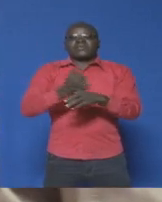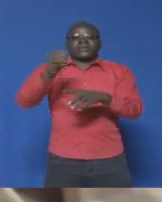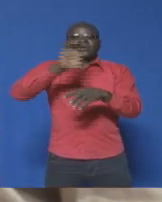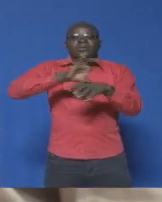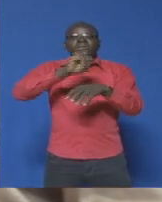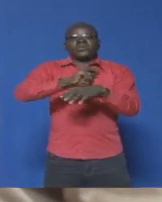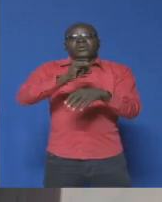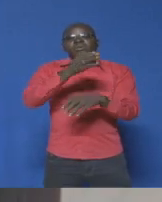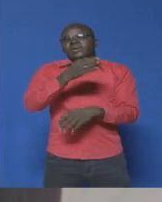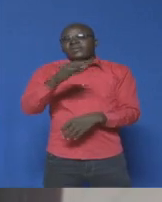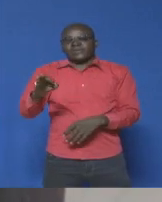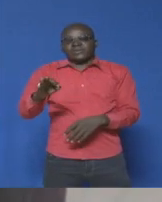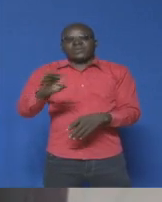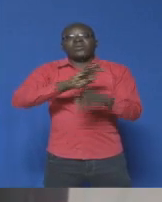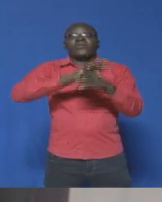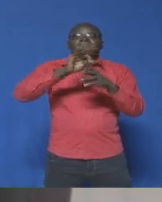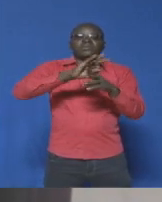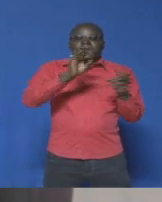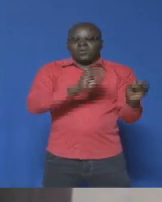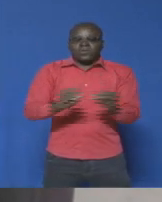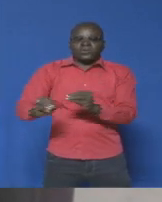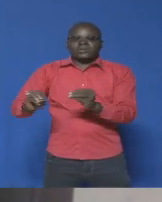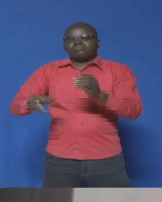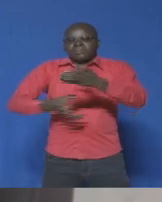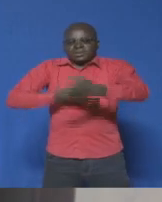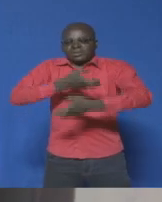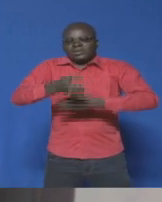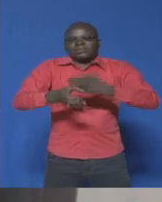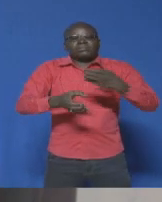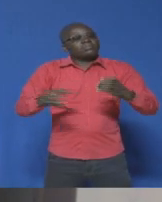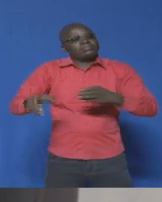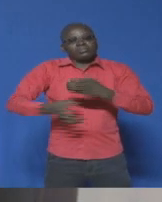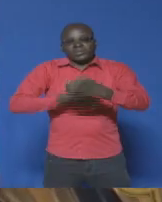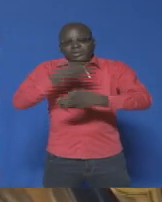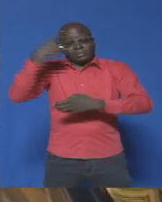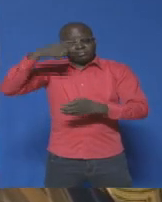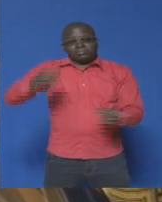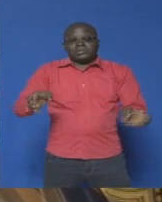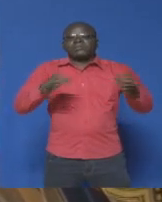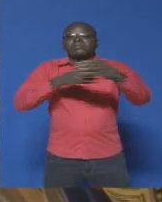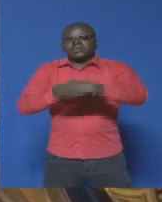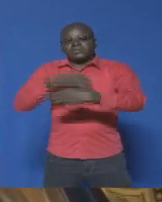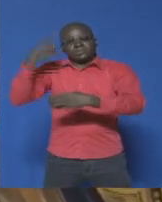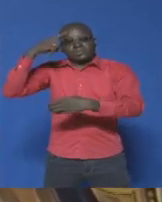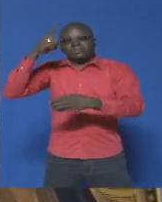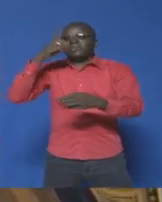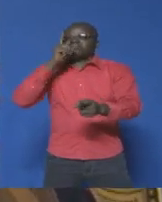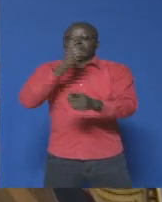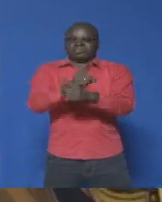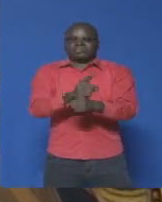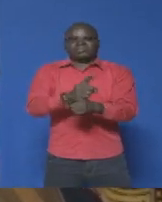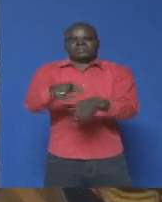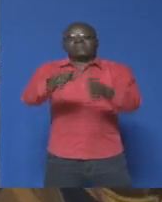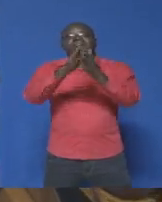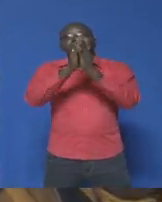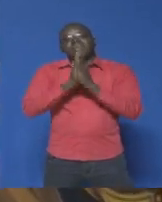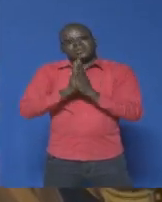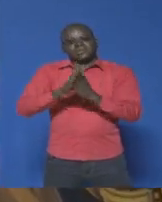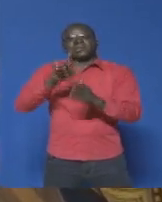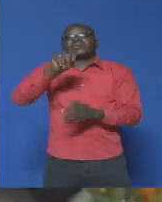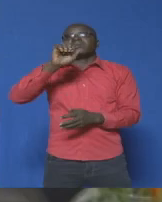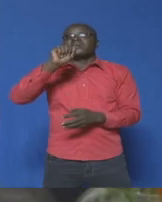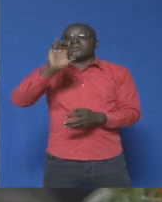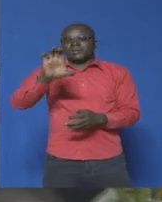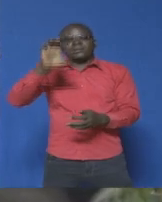Ce forum, co-organisé par les chambres de commerce et d'industrie des deux pays, est la concrétisation de l'une des recommandations du TAC en 2017.